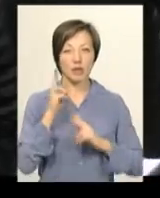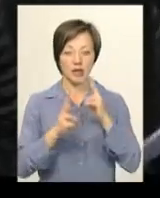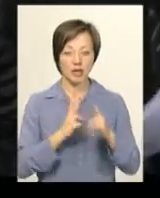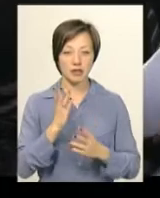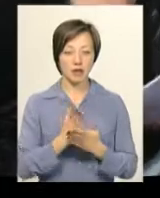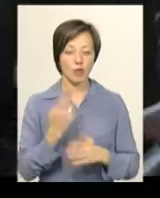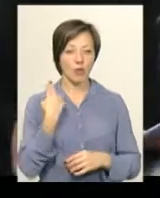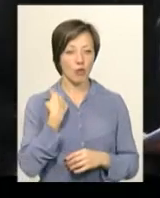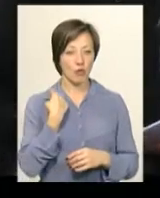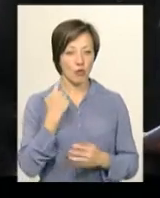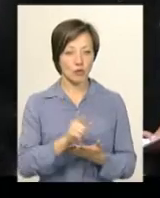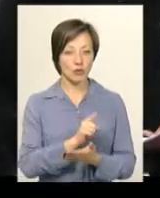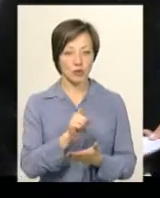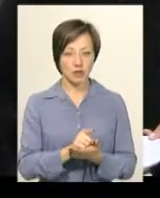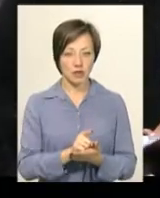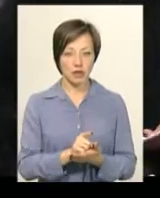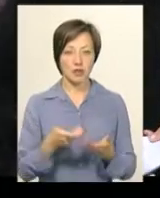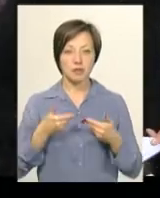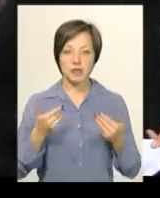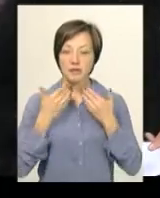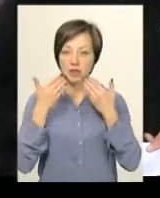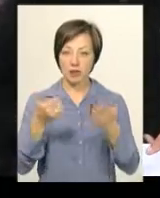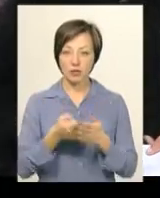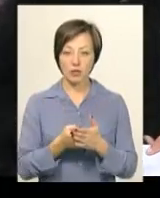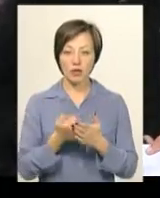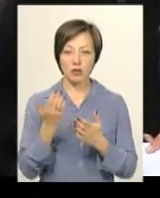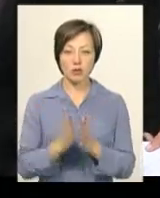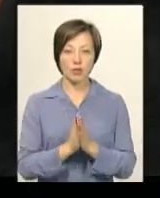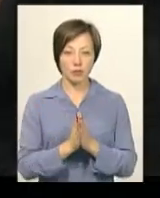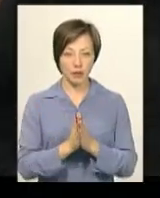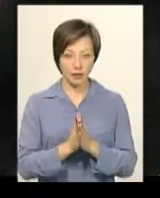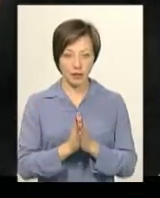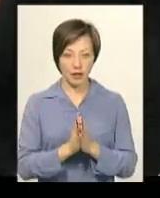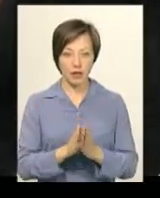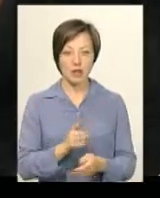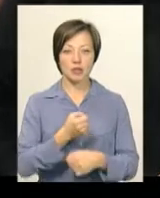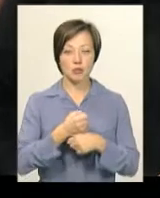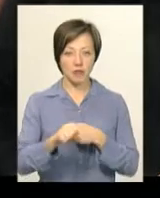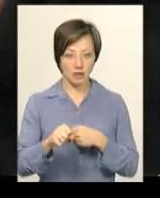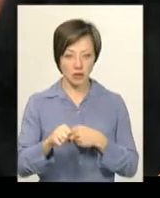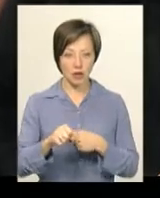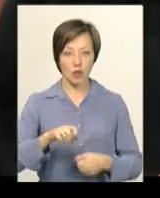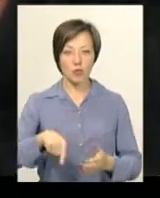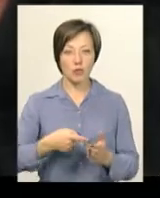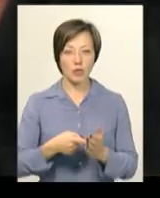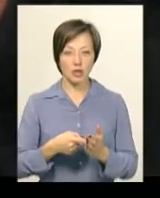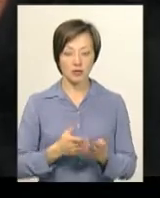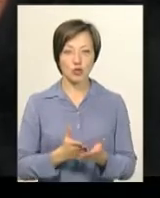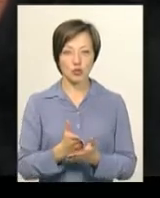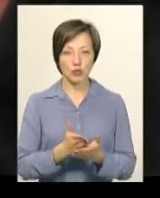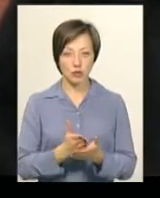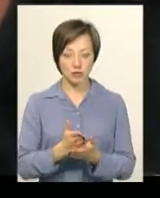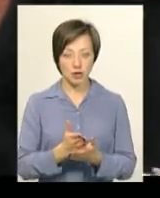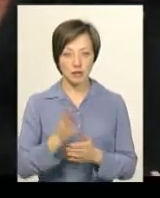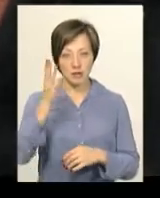боргові зобов'язання, ми звертаємось до вас про допомогу. Зобов'язати комунальні служби